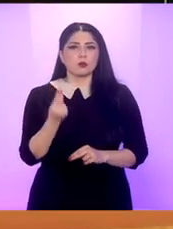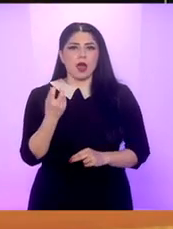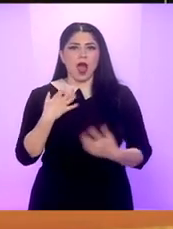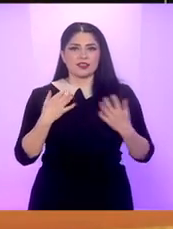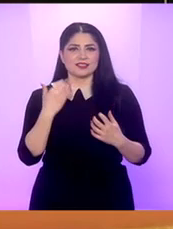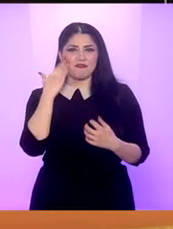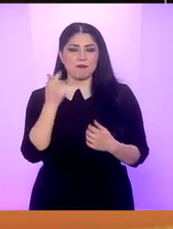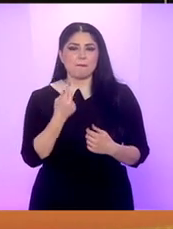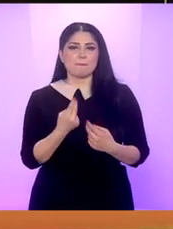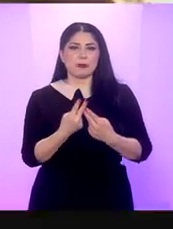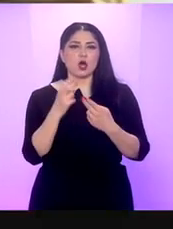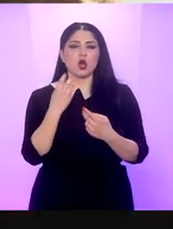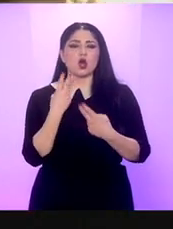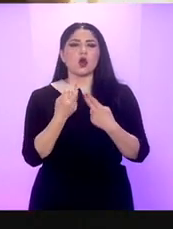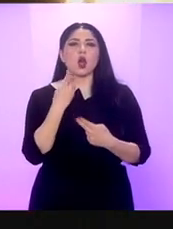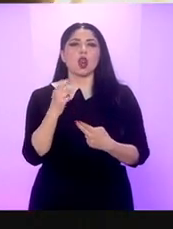actriiță